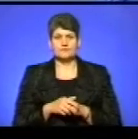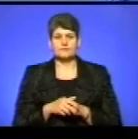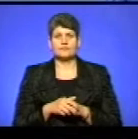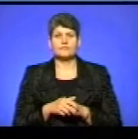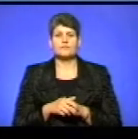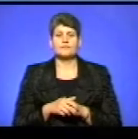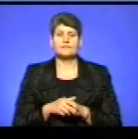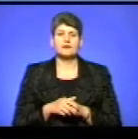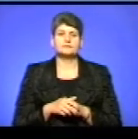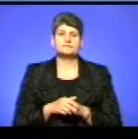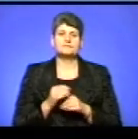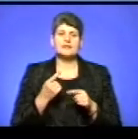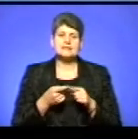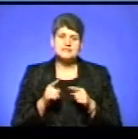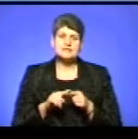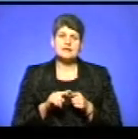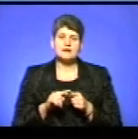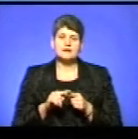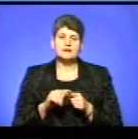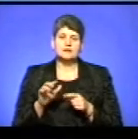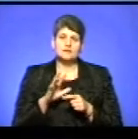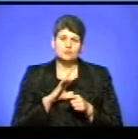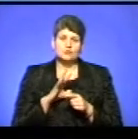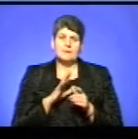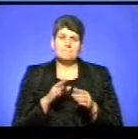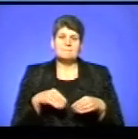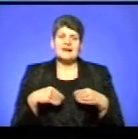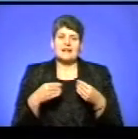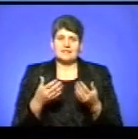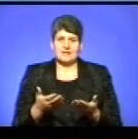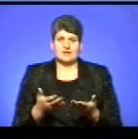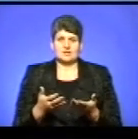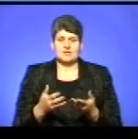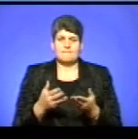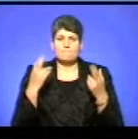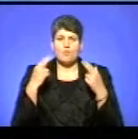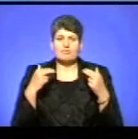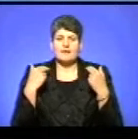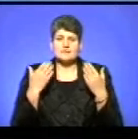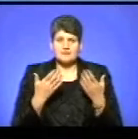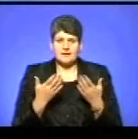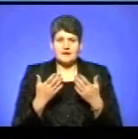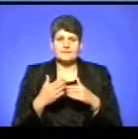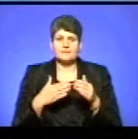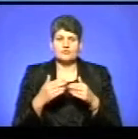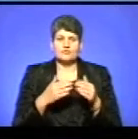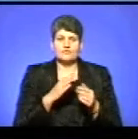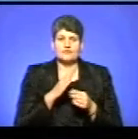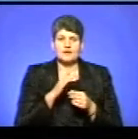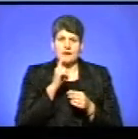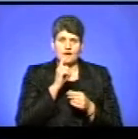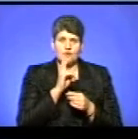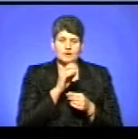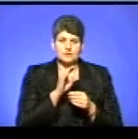Це був от передача монастиря із рук василян